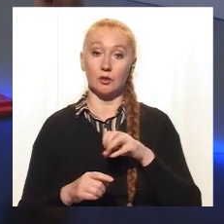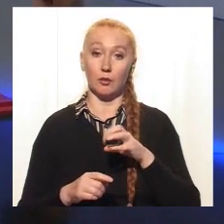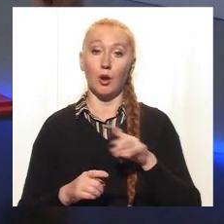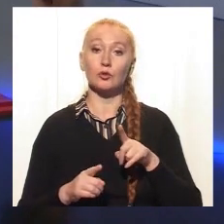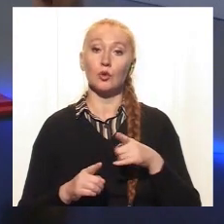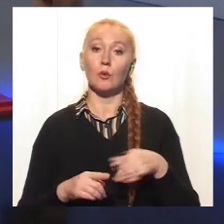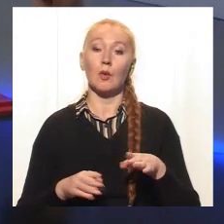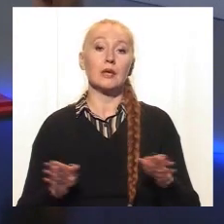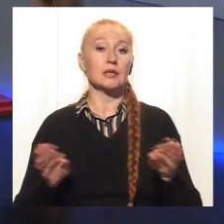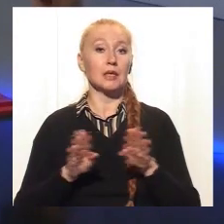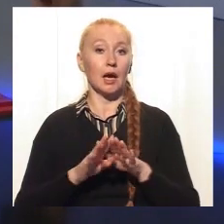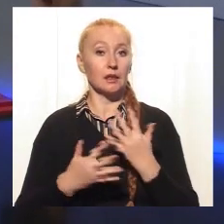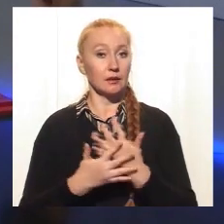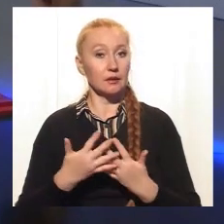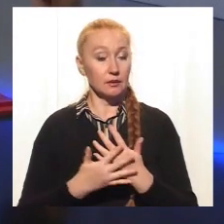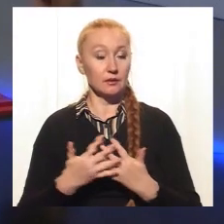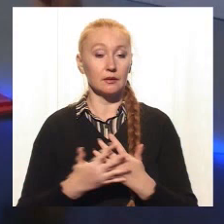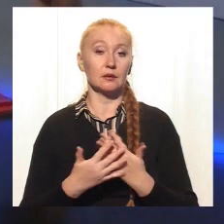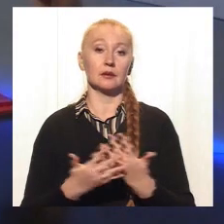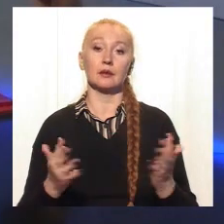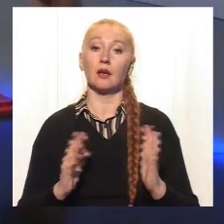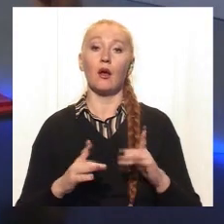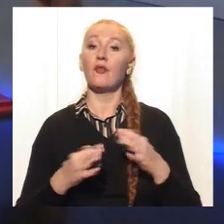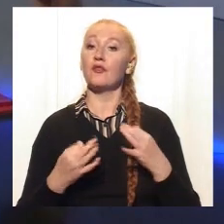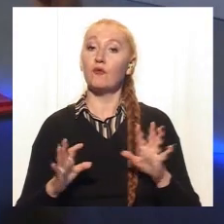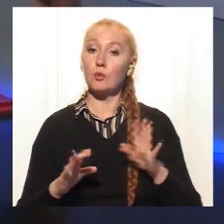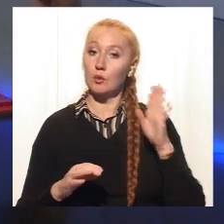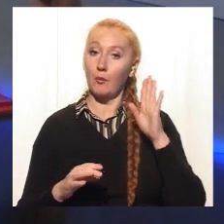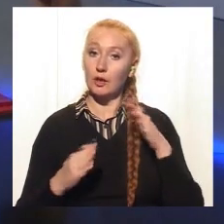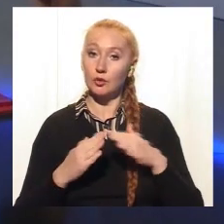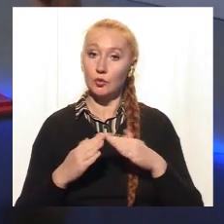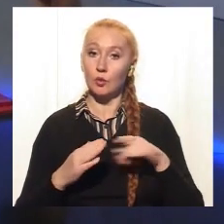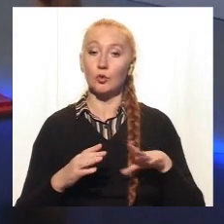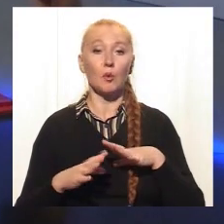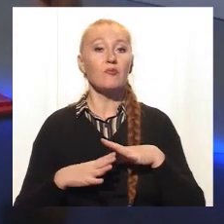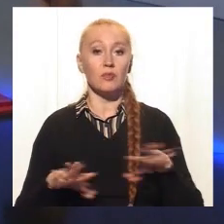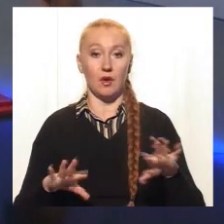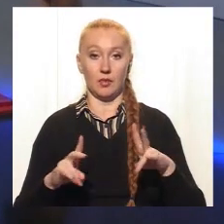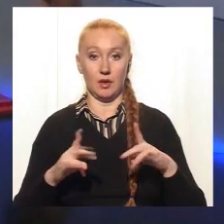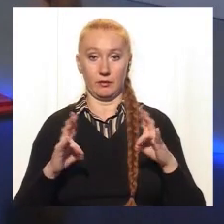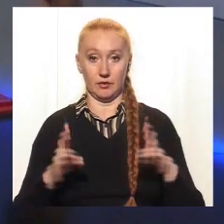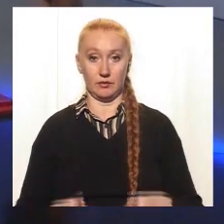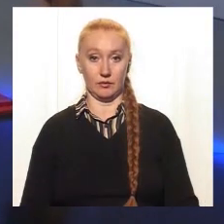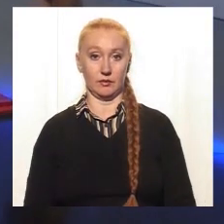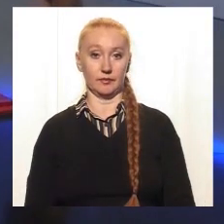зачинити вольєр, не випускати хлопчика із дому, щоб запобігти цій ситуації?